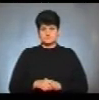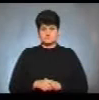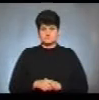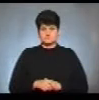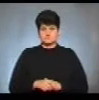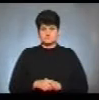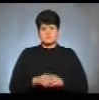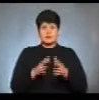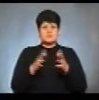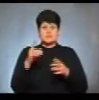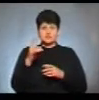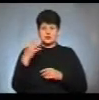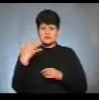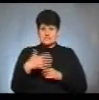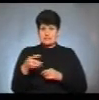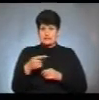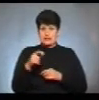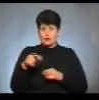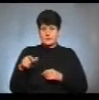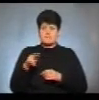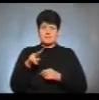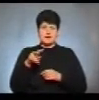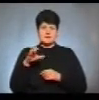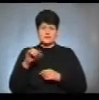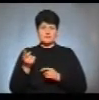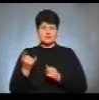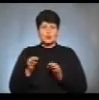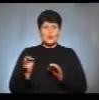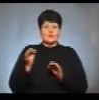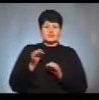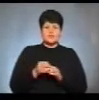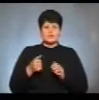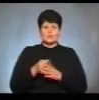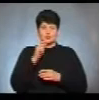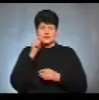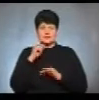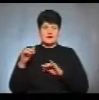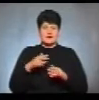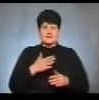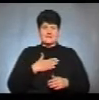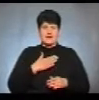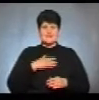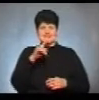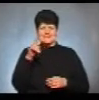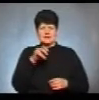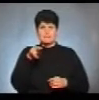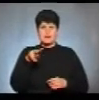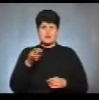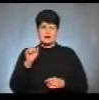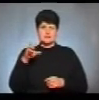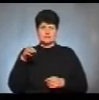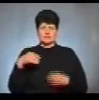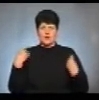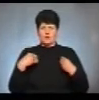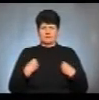Понад 150 тернопільських пластунів сьогодні долучилися до всеукраїнської акції «Я з пласту». В цей день вони